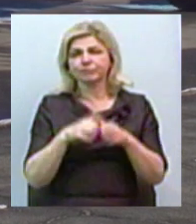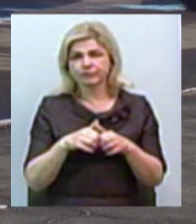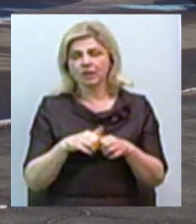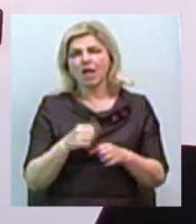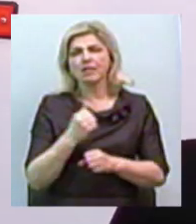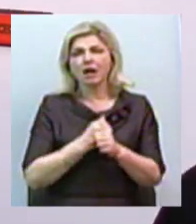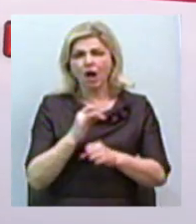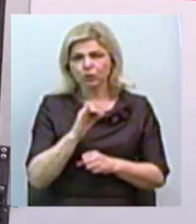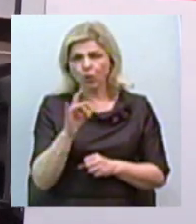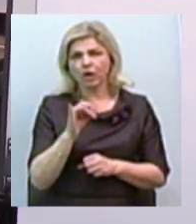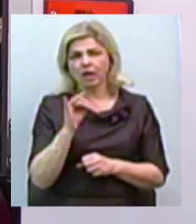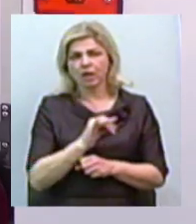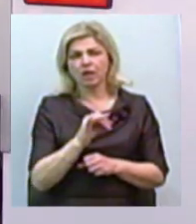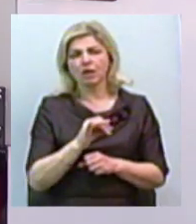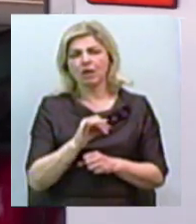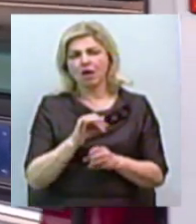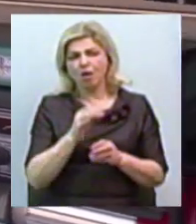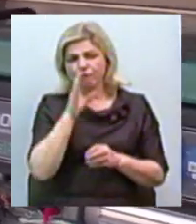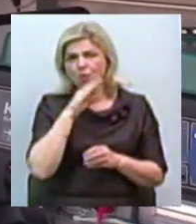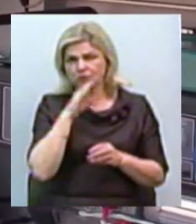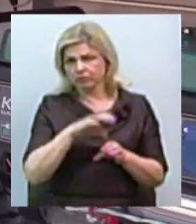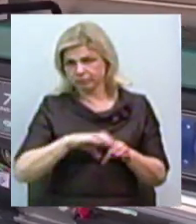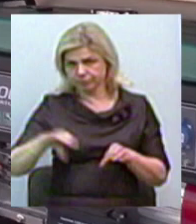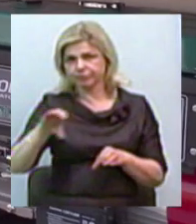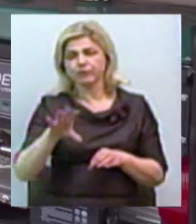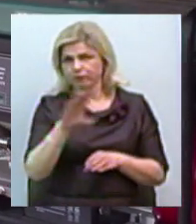генератор. Пожежна машина, пошмашина.